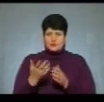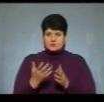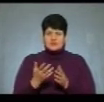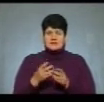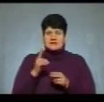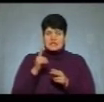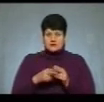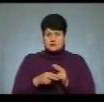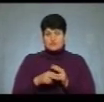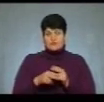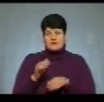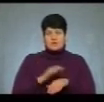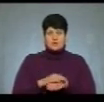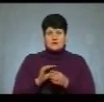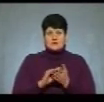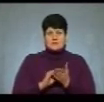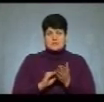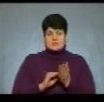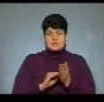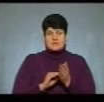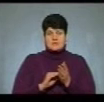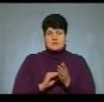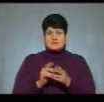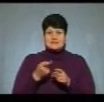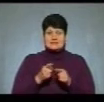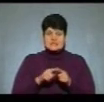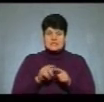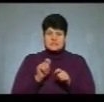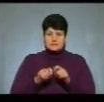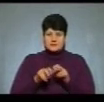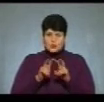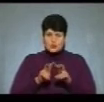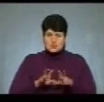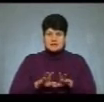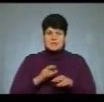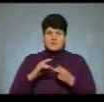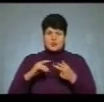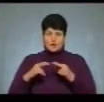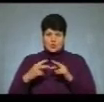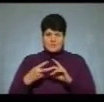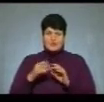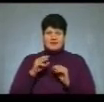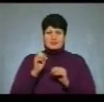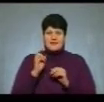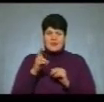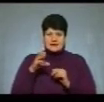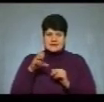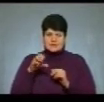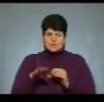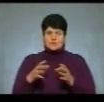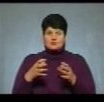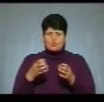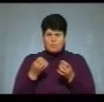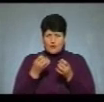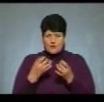Завершилося фактично написанням дослідження. І внаслідження переробки тексту дисфортації для того спрощення, щоб